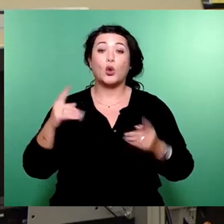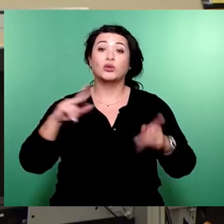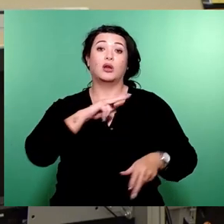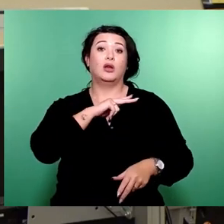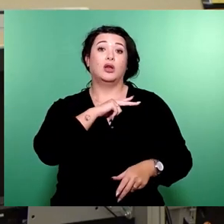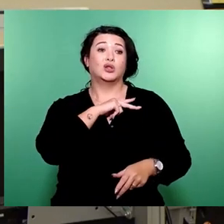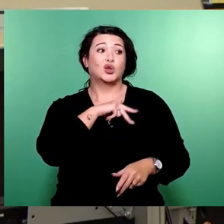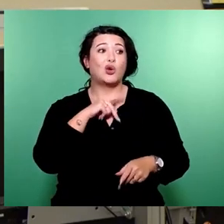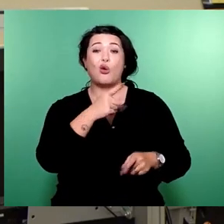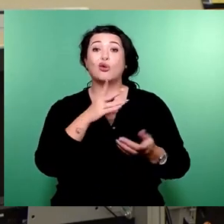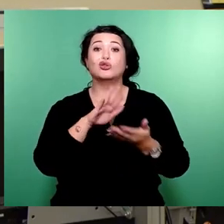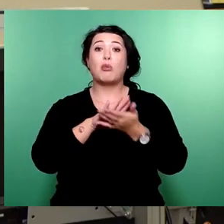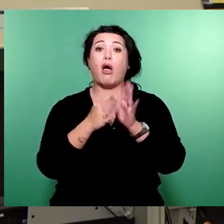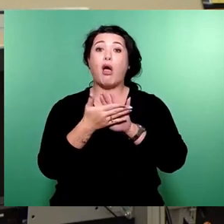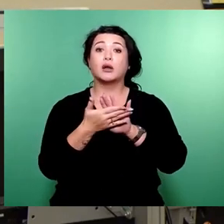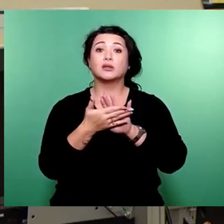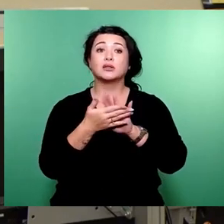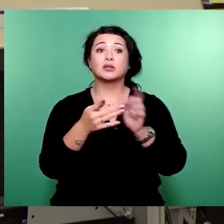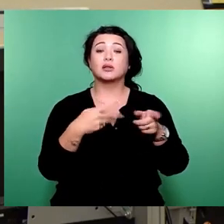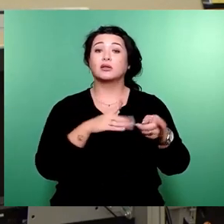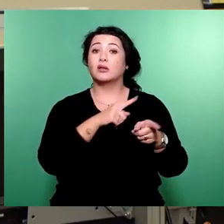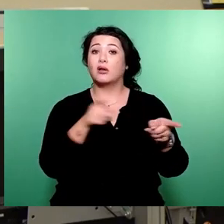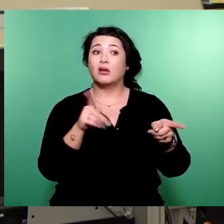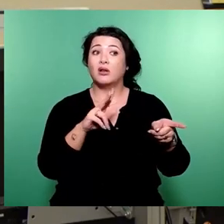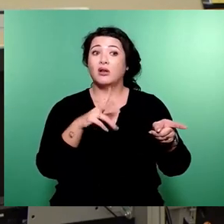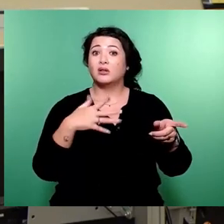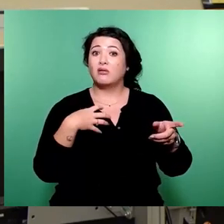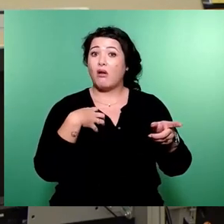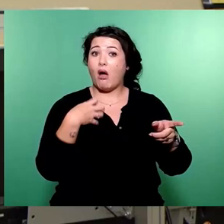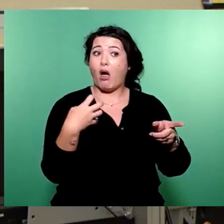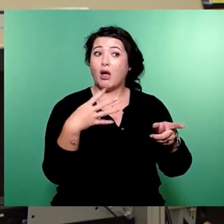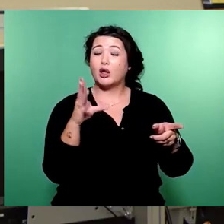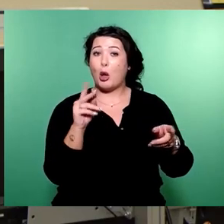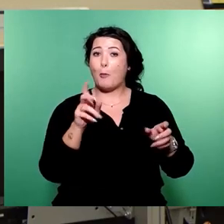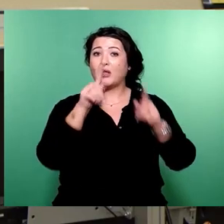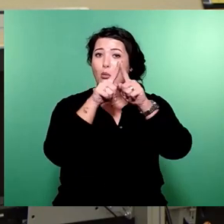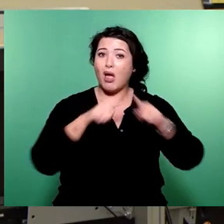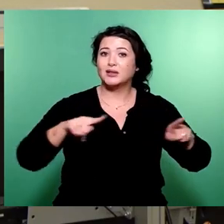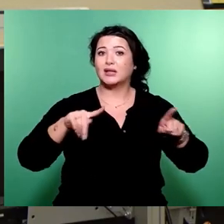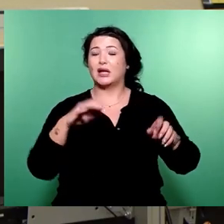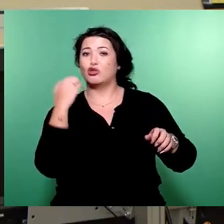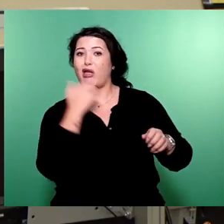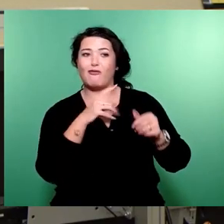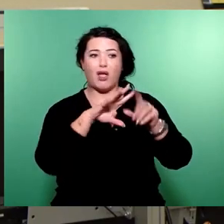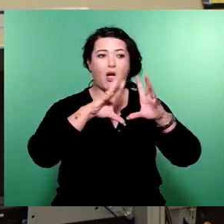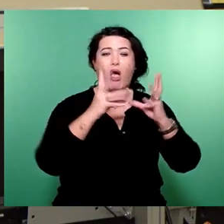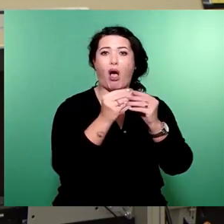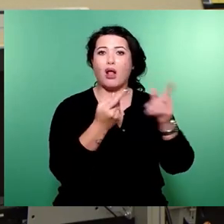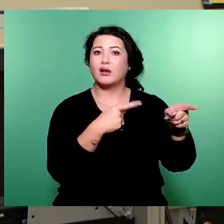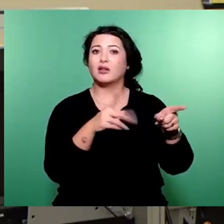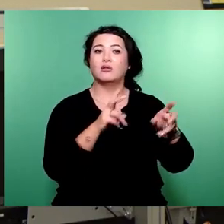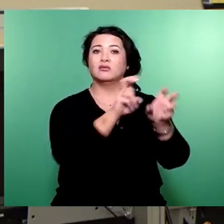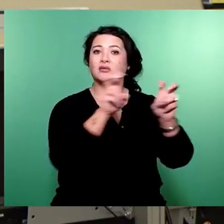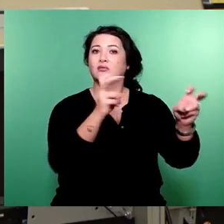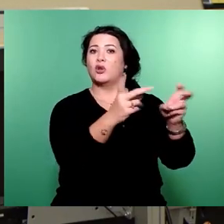da sitzen nicht die Reichen mit ihren Mercedes, mit ihren BMWs und SUVs und sagen, wenn ich jetzt Parkgebühren bezahlen muss, dann